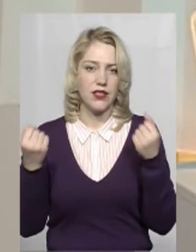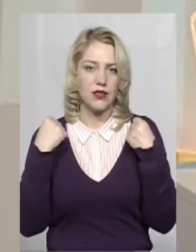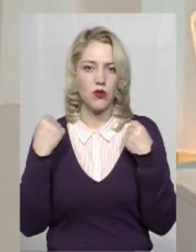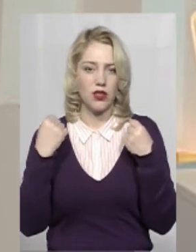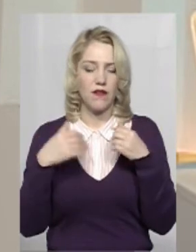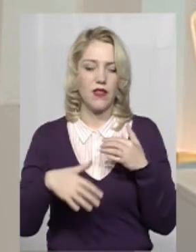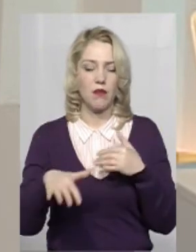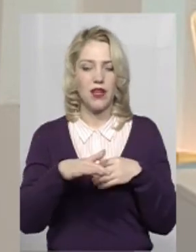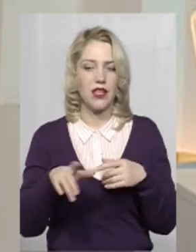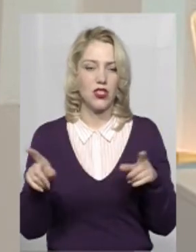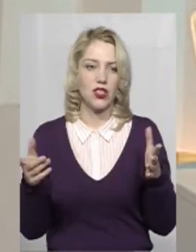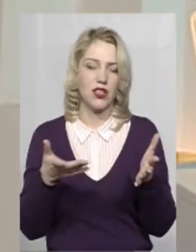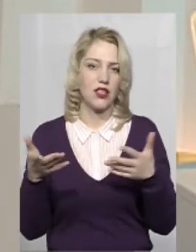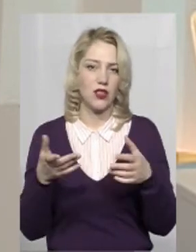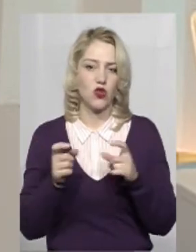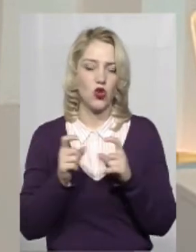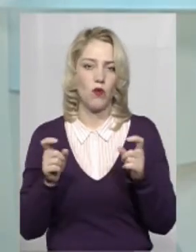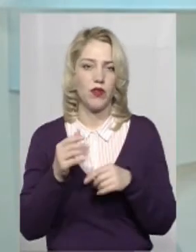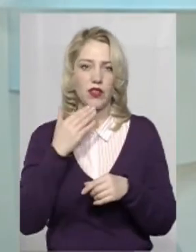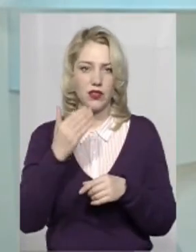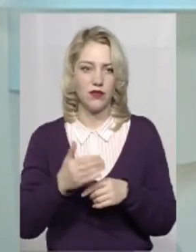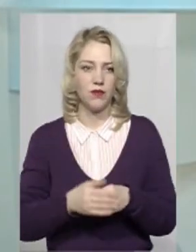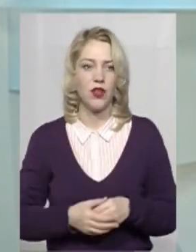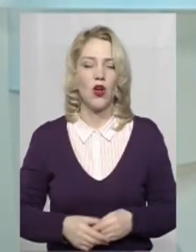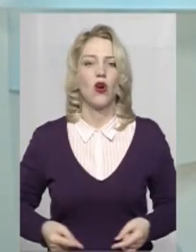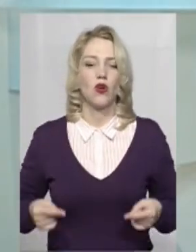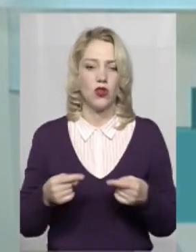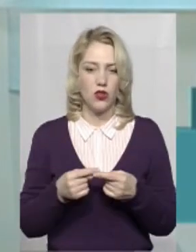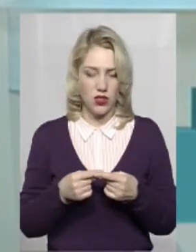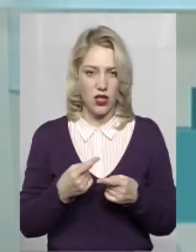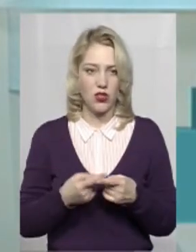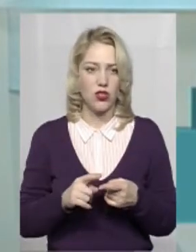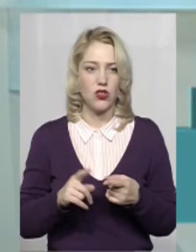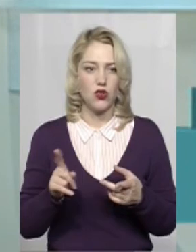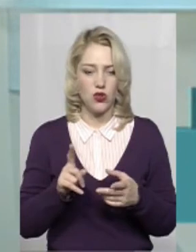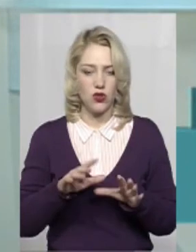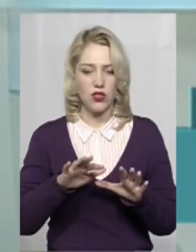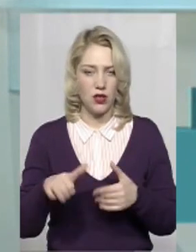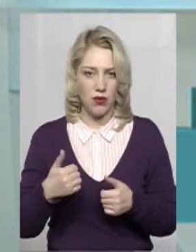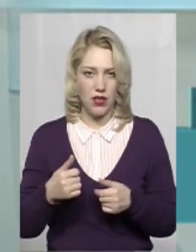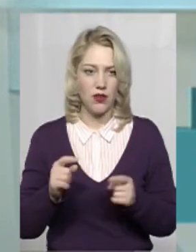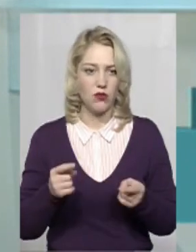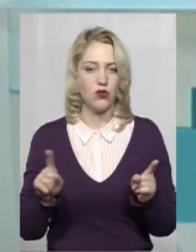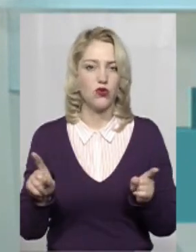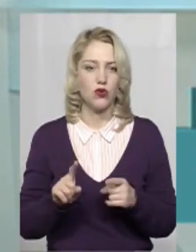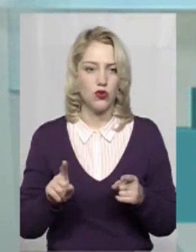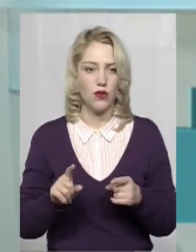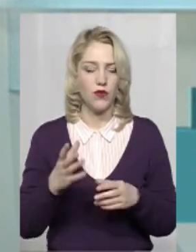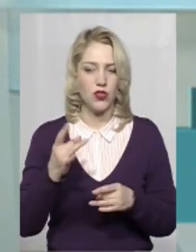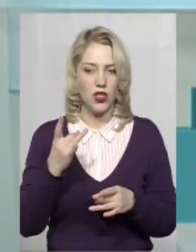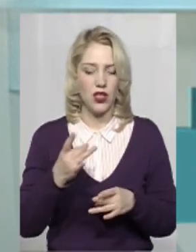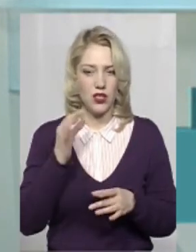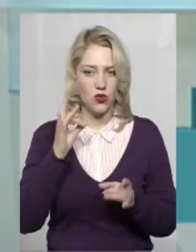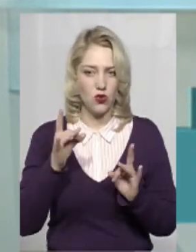майданчиків, якихось об'єктів? Ну, однозначно з цього з чогось забере, тому що, ще раз озвучу,